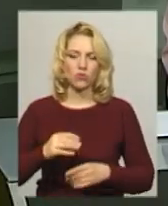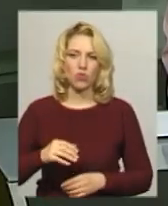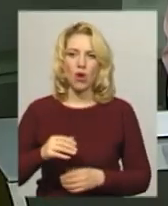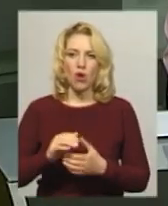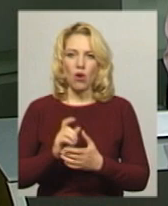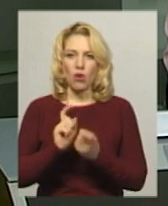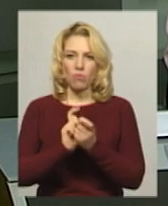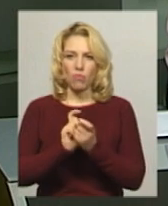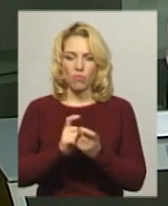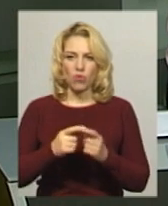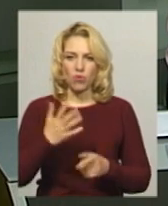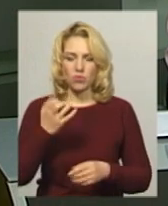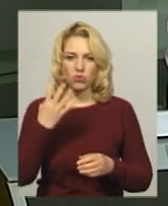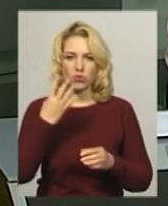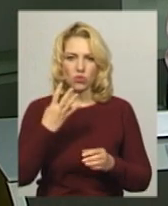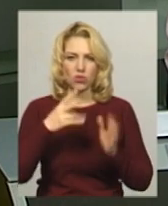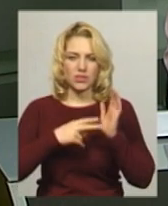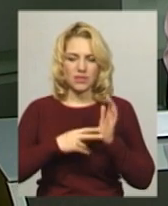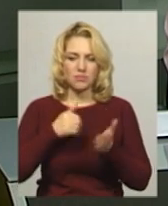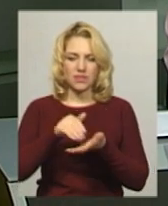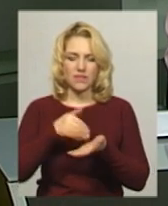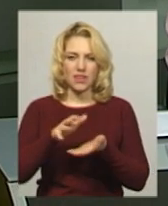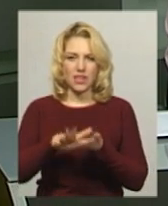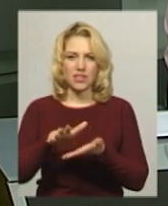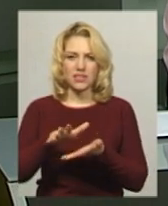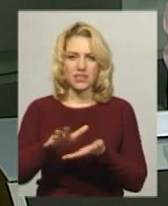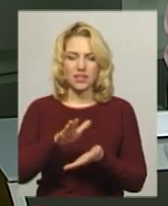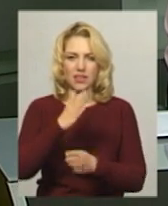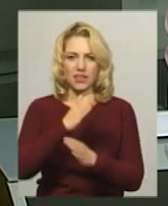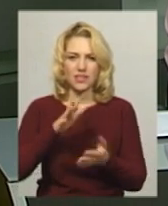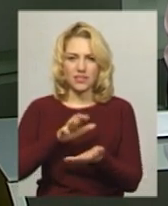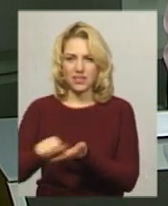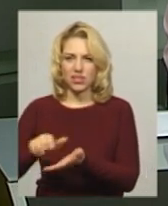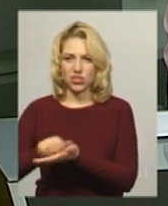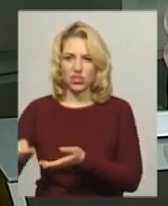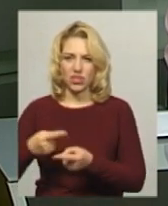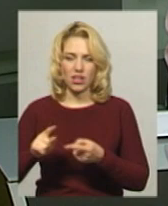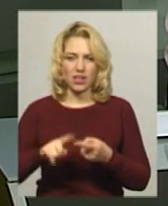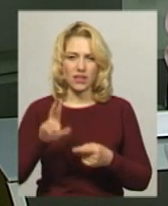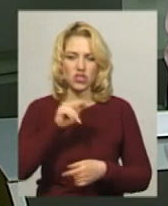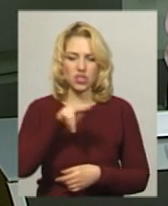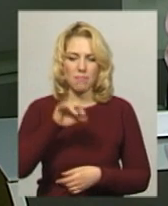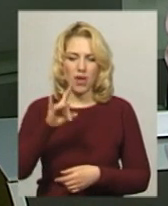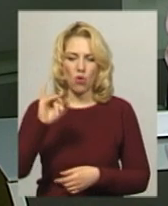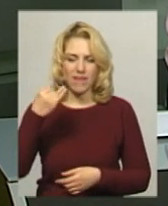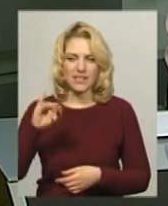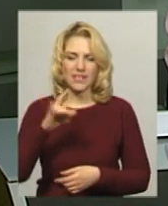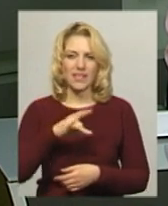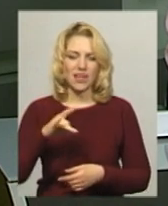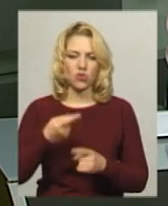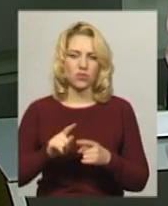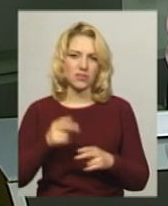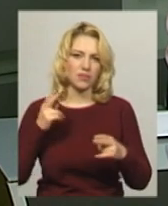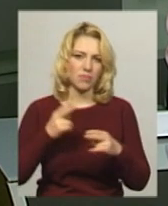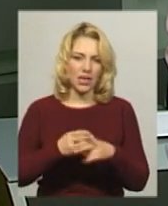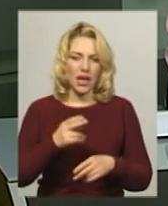547 голів свиней знищили у селі Почапинці Чомаровецького району. Таких заходів вжили, аби запобігти поширенню африканської чуми свиней,